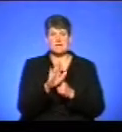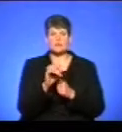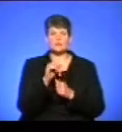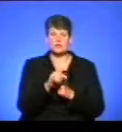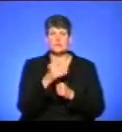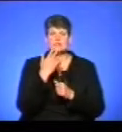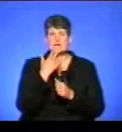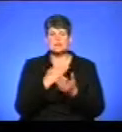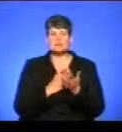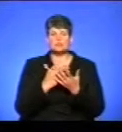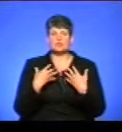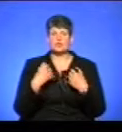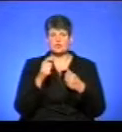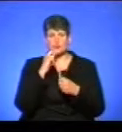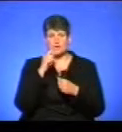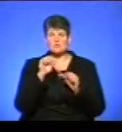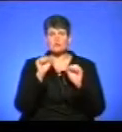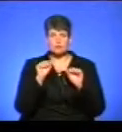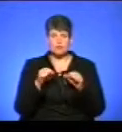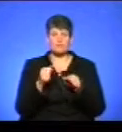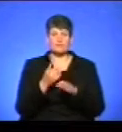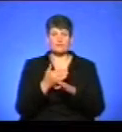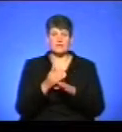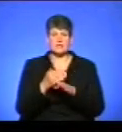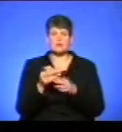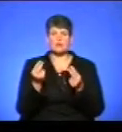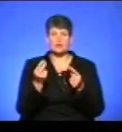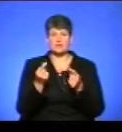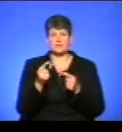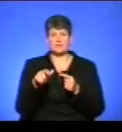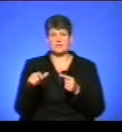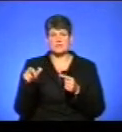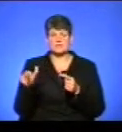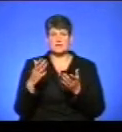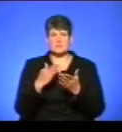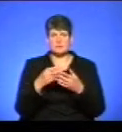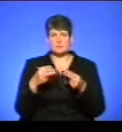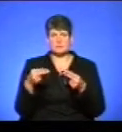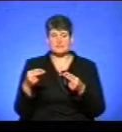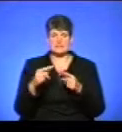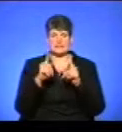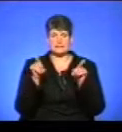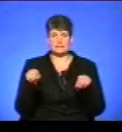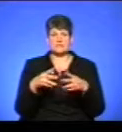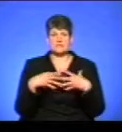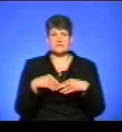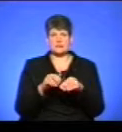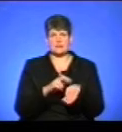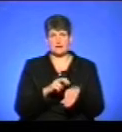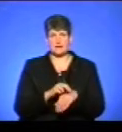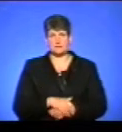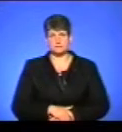Національна служба здоров'я України зможе вділити гроші на пацієнтів, які мають підписані декларації з сімейними лікарями.